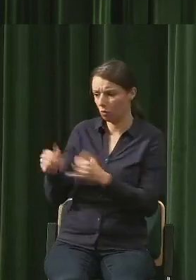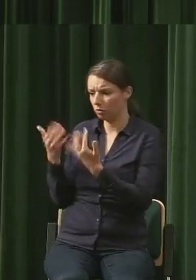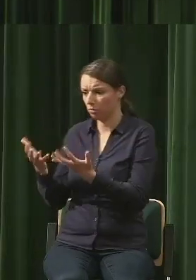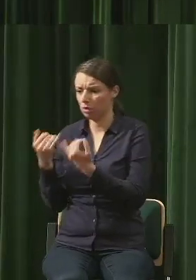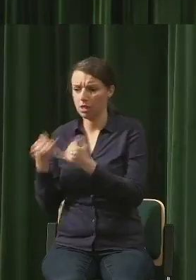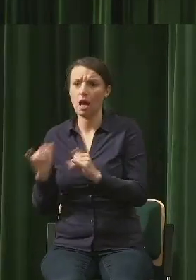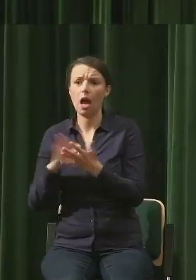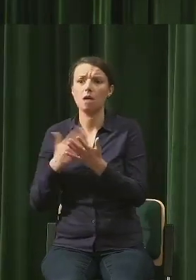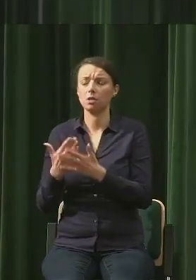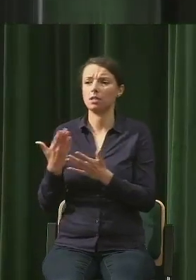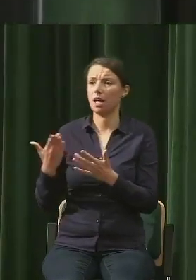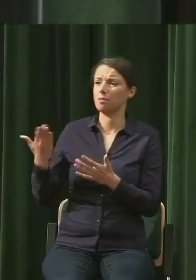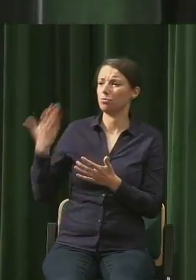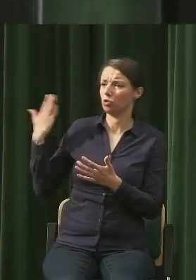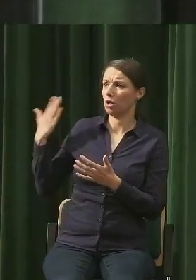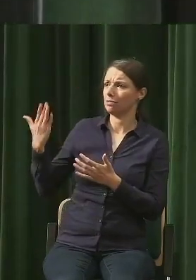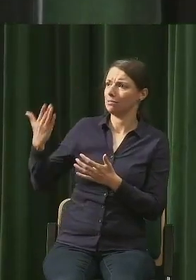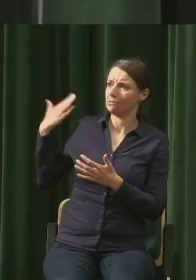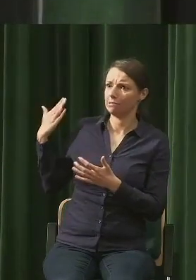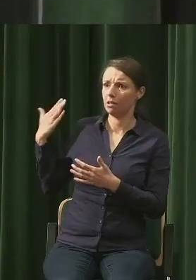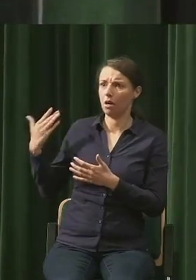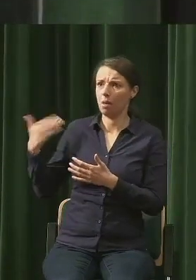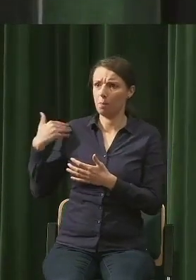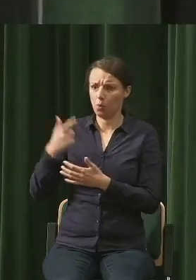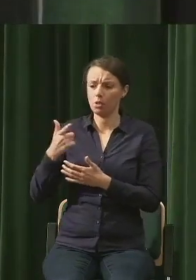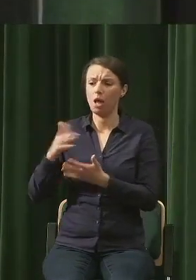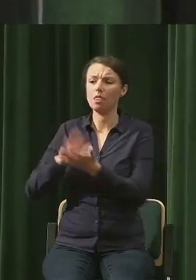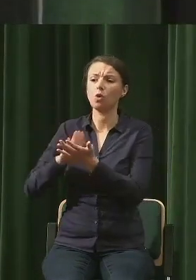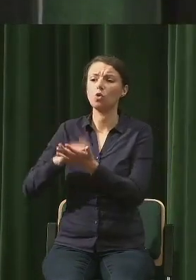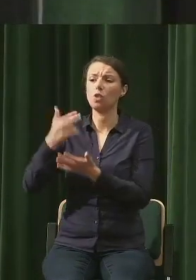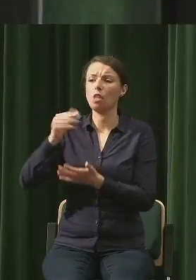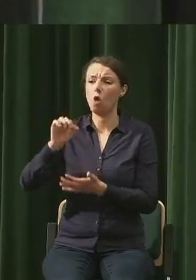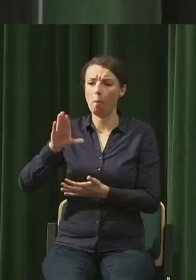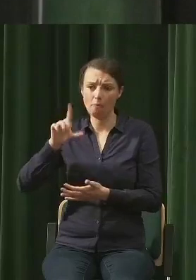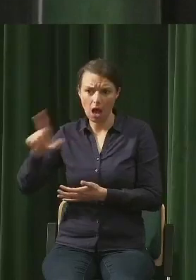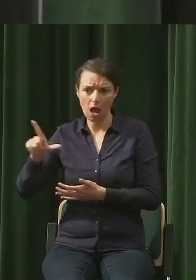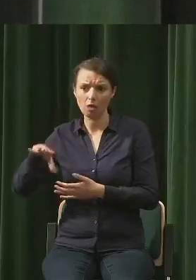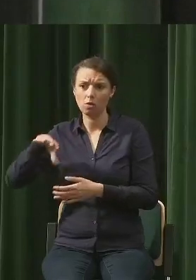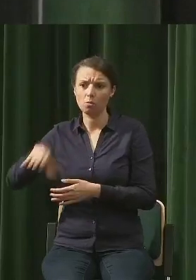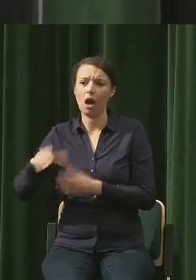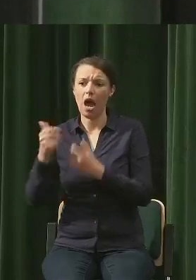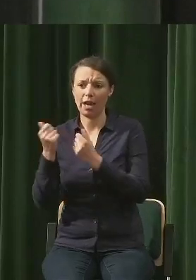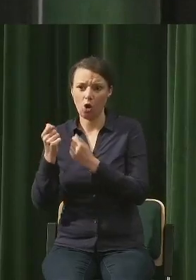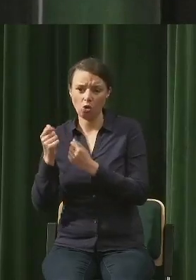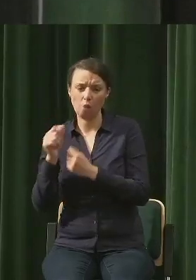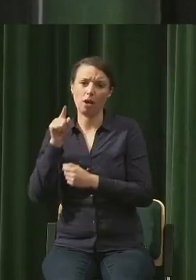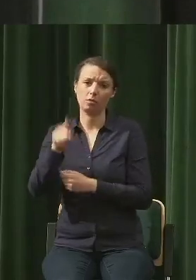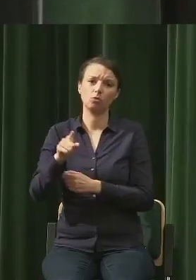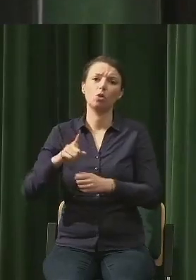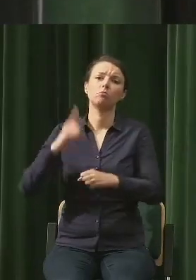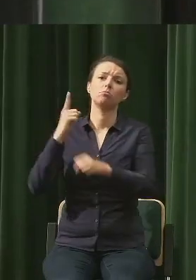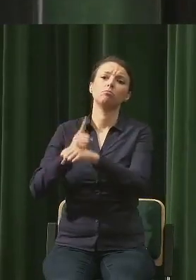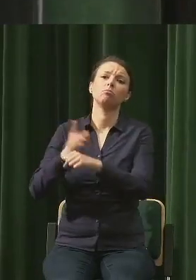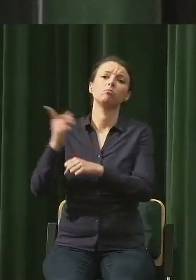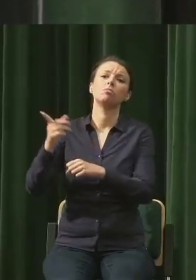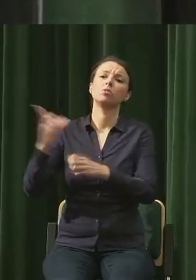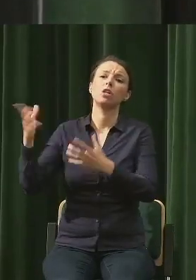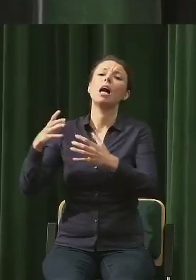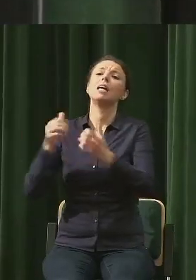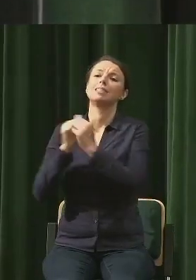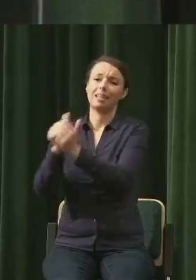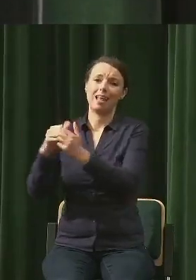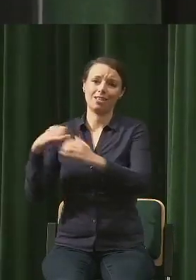z ekonomii, no on mniej więcej coś takiego powiedział, że właśnie zadanie rządu to jest czasem pomagać ludziom podejmować decyzje właściwe, bo